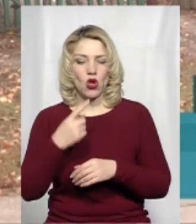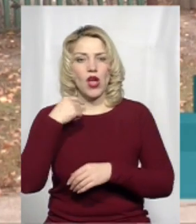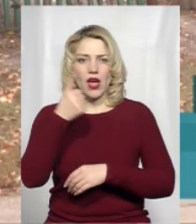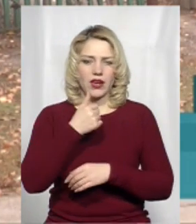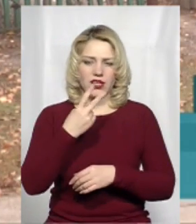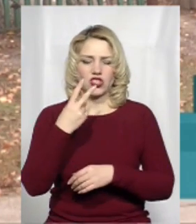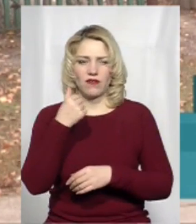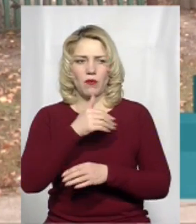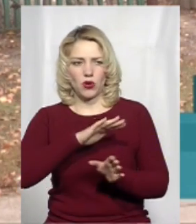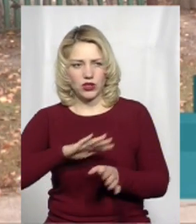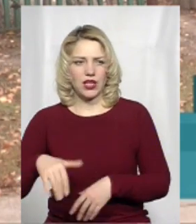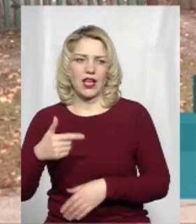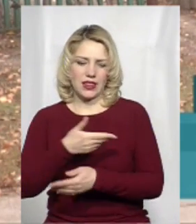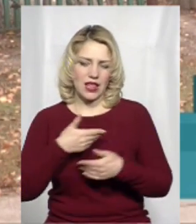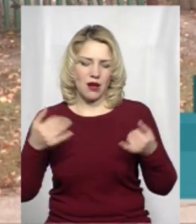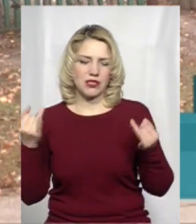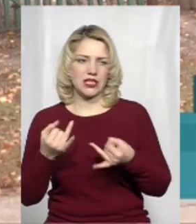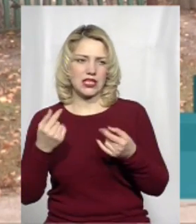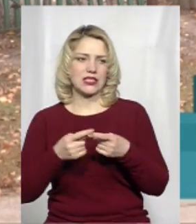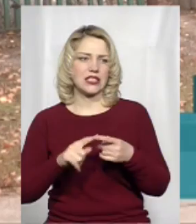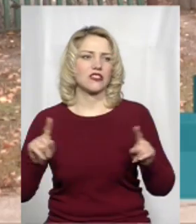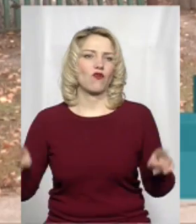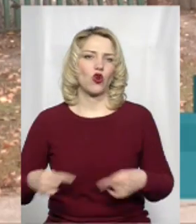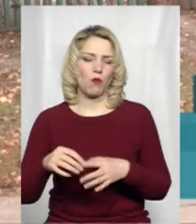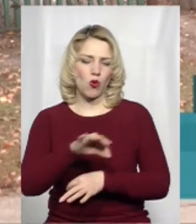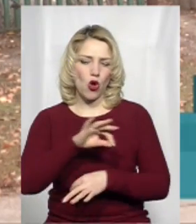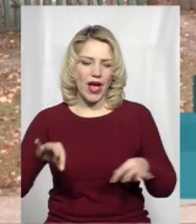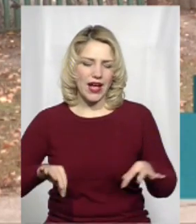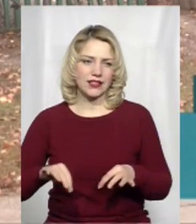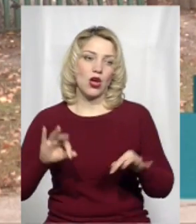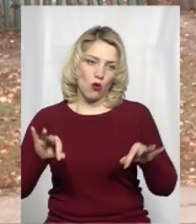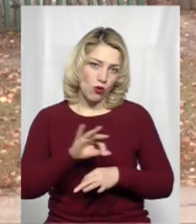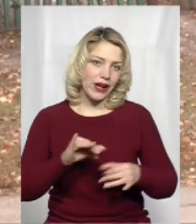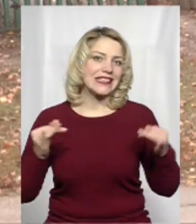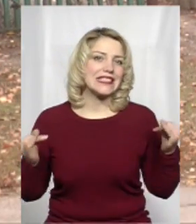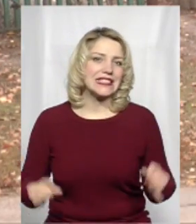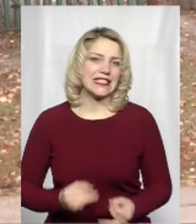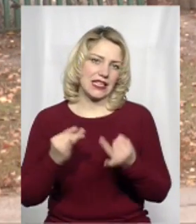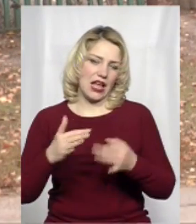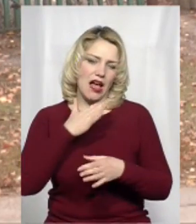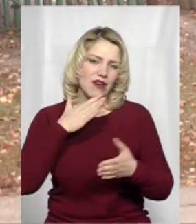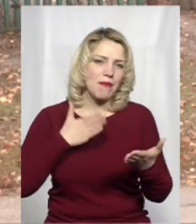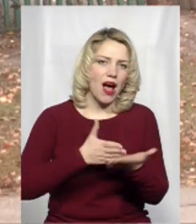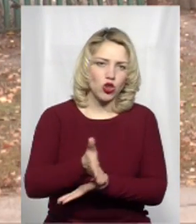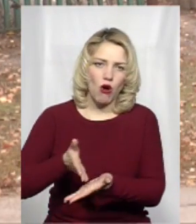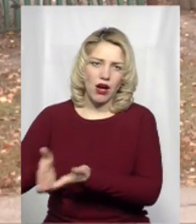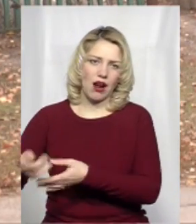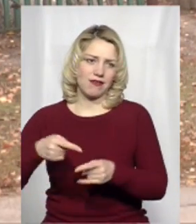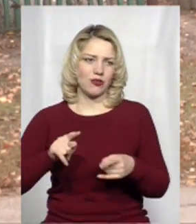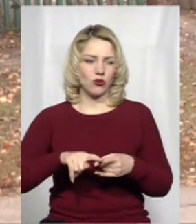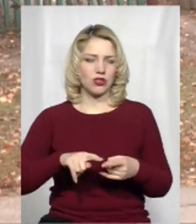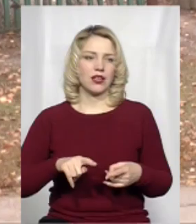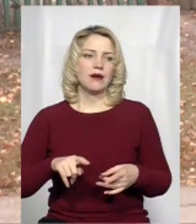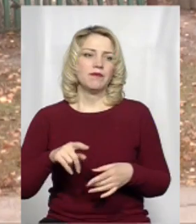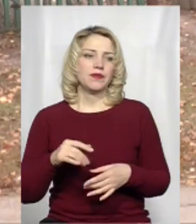нам зацікавляться. І створює такий своєрідний проєкт, проєкт дуже цікавий, проєкт багатогранний, тому що тут входить не тільки